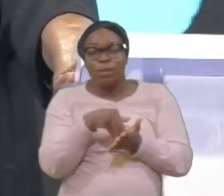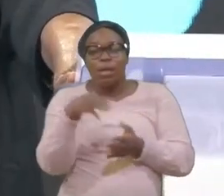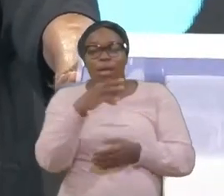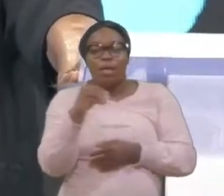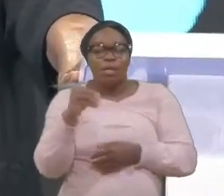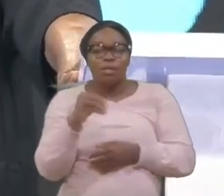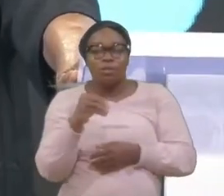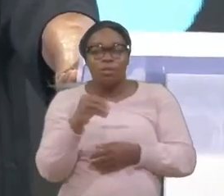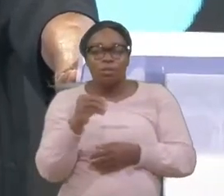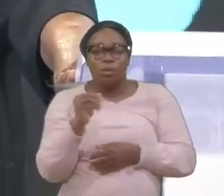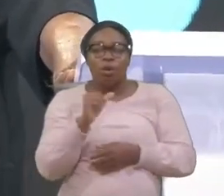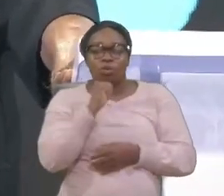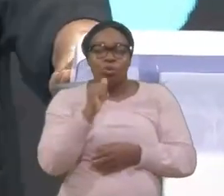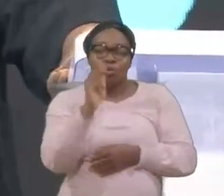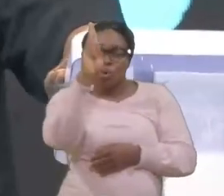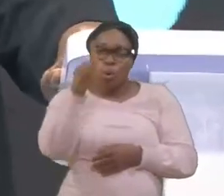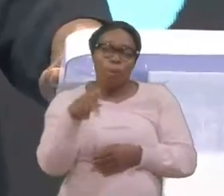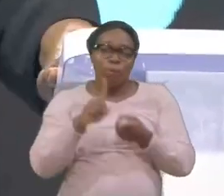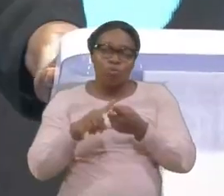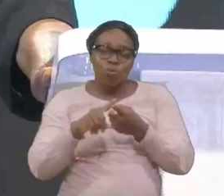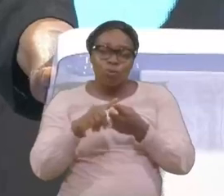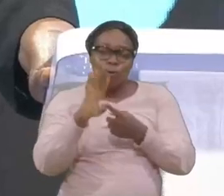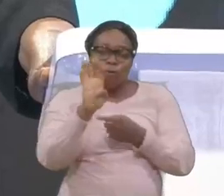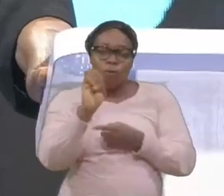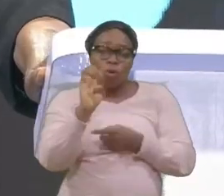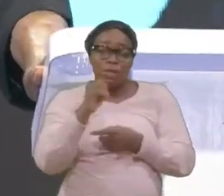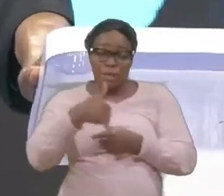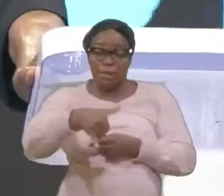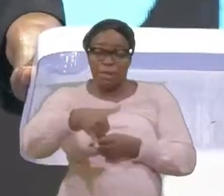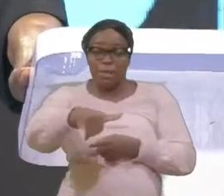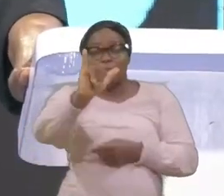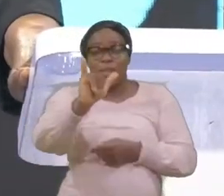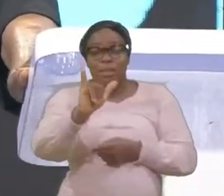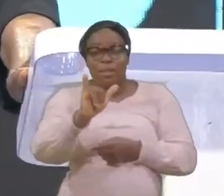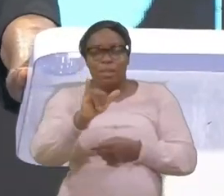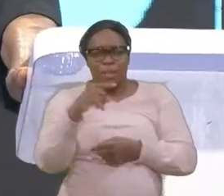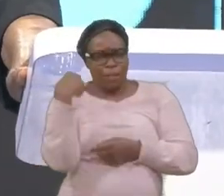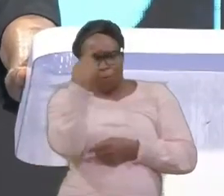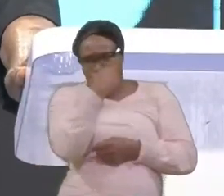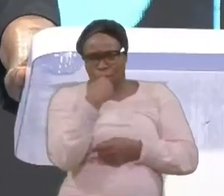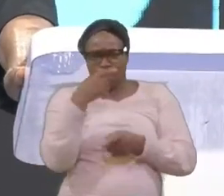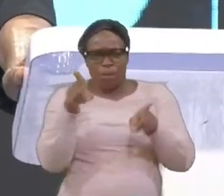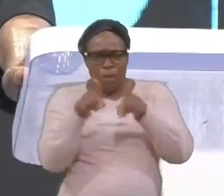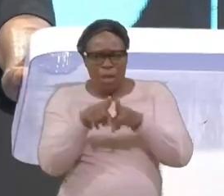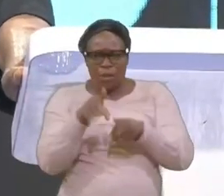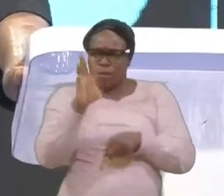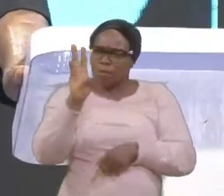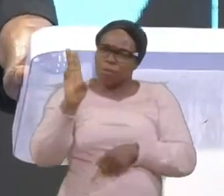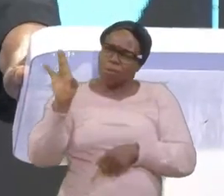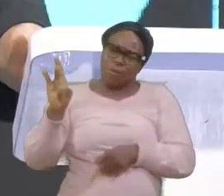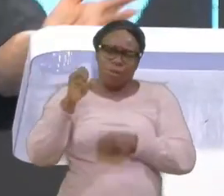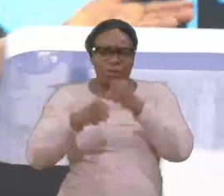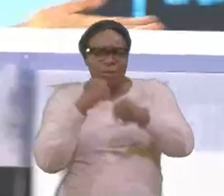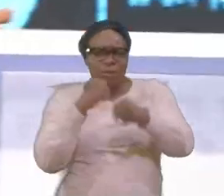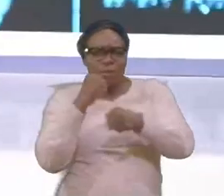Il n'a pas encore 40 ans, Il ressemble à quelqu'un de 60 ans, Il ressemble à quelqu'un de très